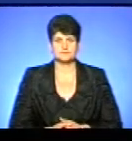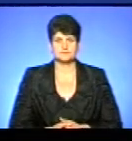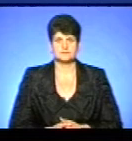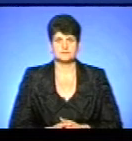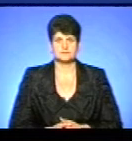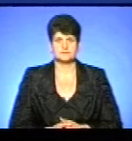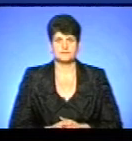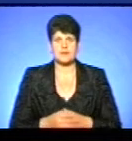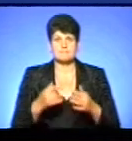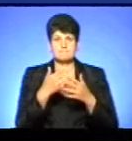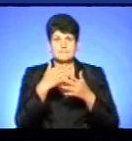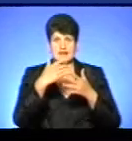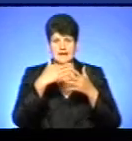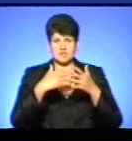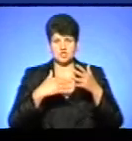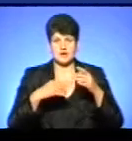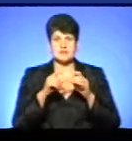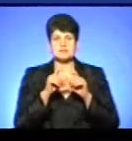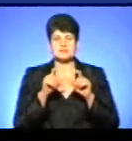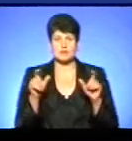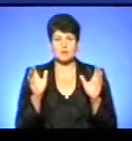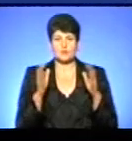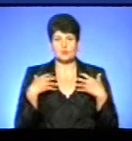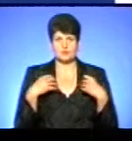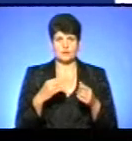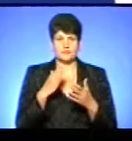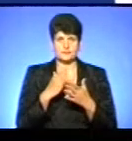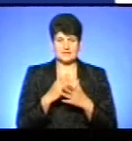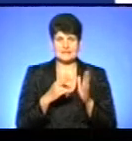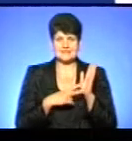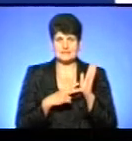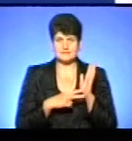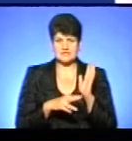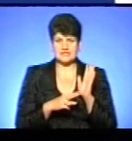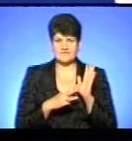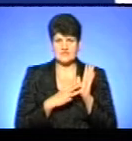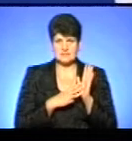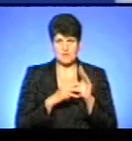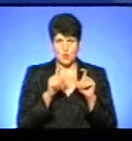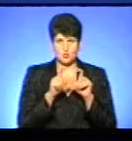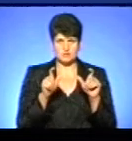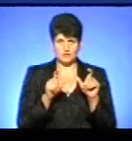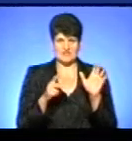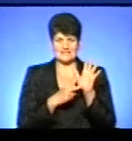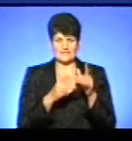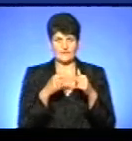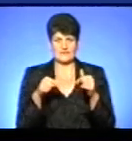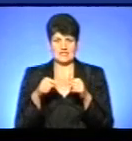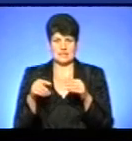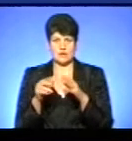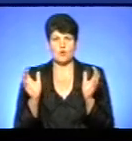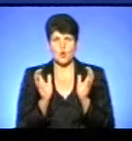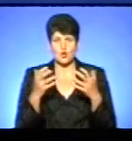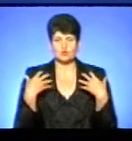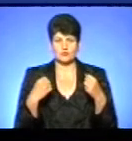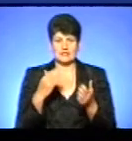Мережа закладів охорони здоров'я в області складається з 78 установ. Семи відділів охорони здоров'я,